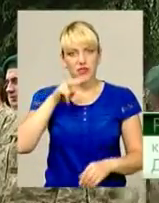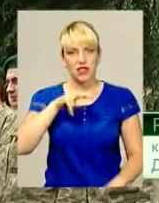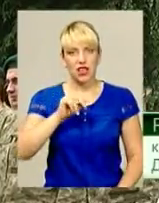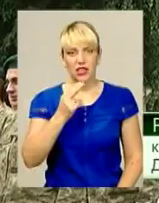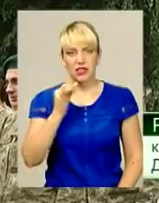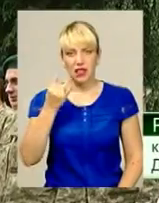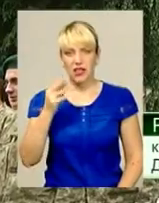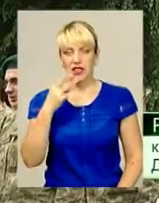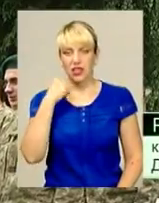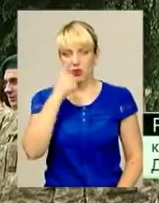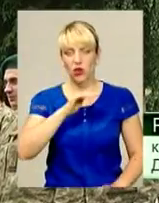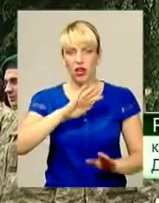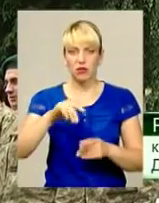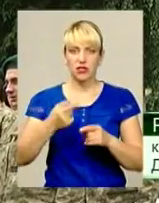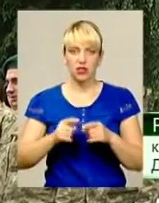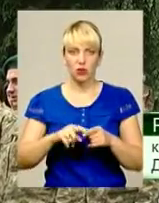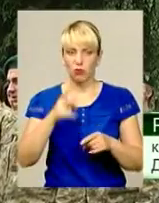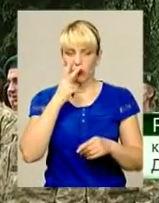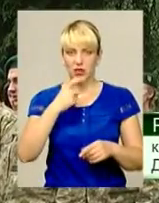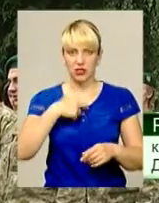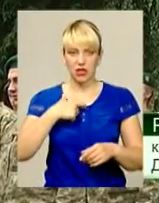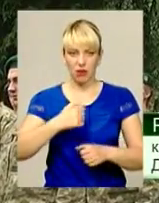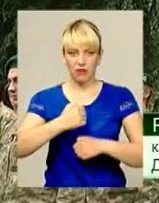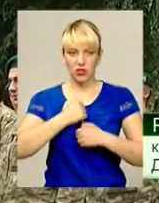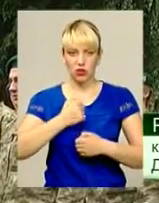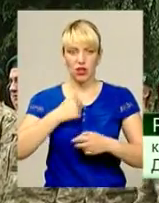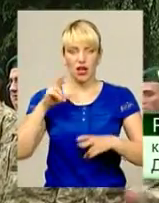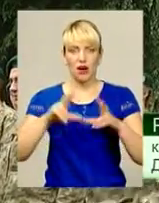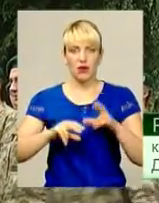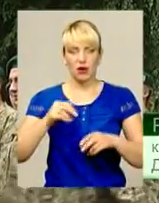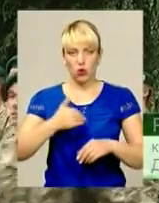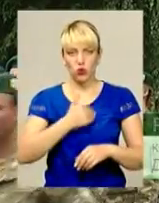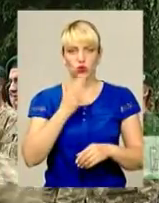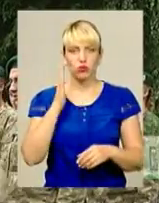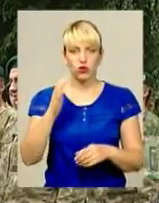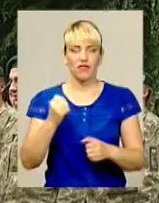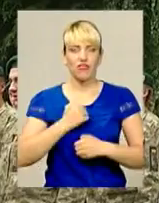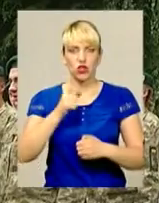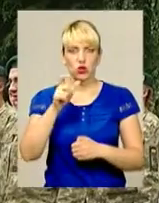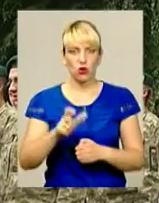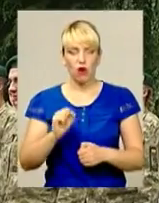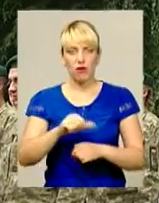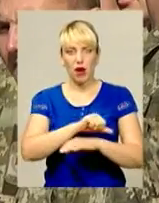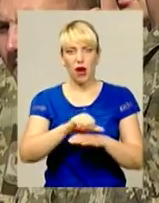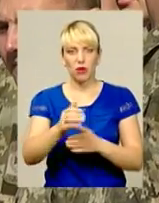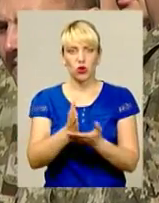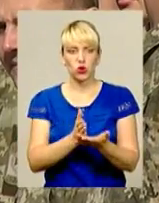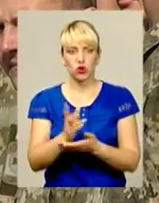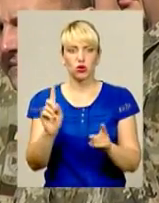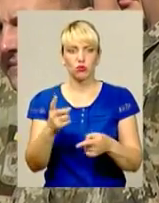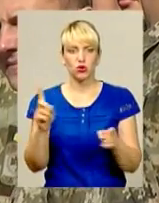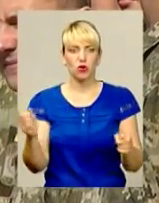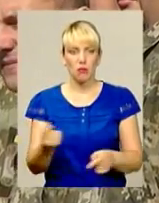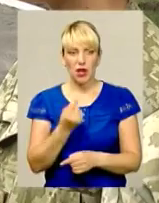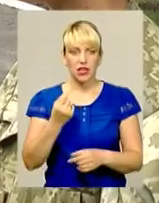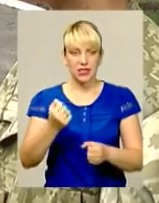Після ліцеї вже побачив себе військовим, мої батьки бажали, я був військовим, я бажаю бути військовим. А саме прикордонної служби, тому що вони перші, вони